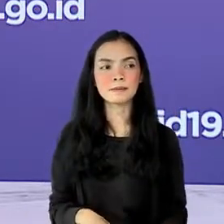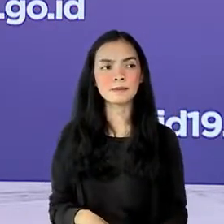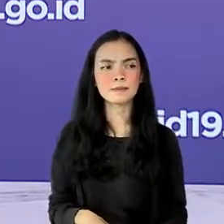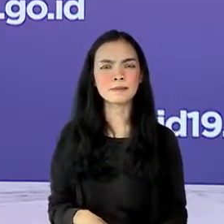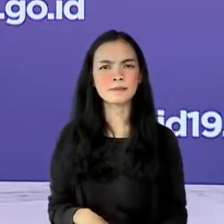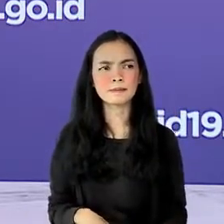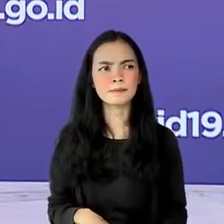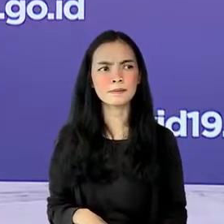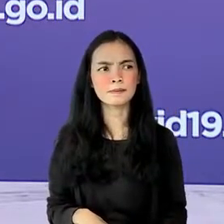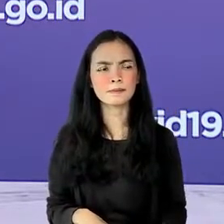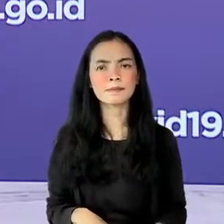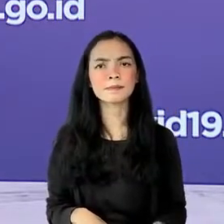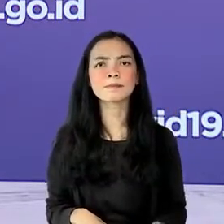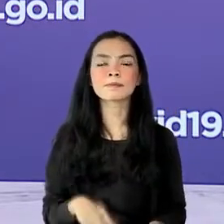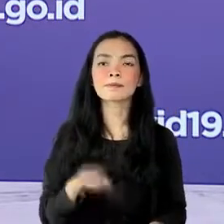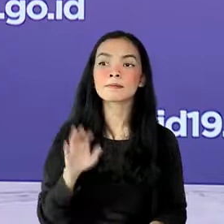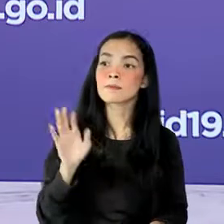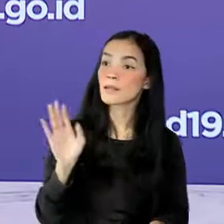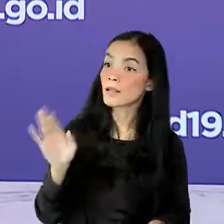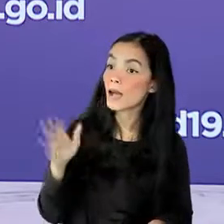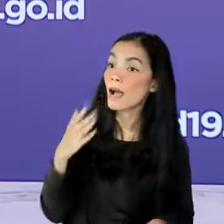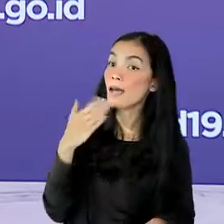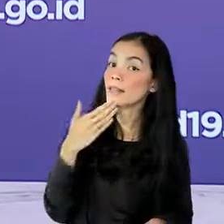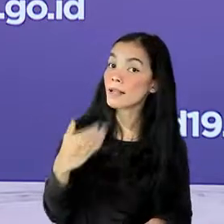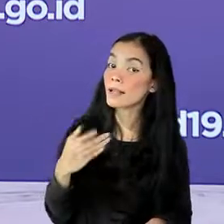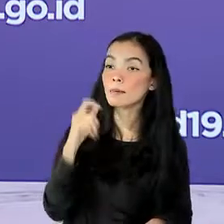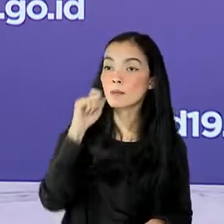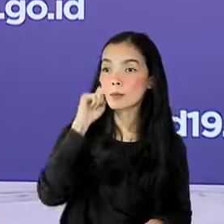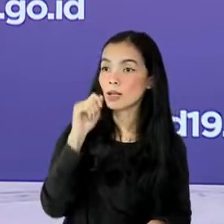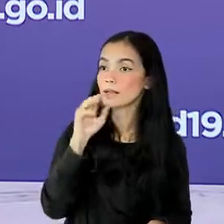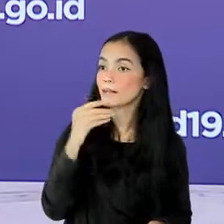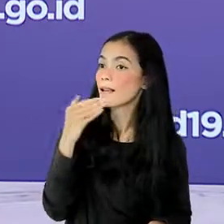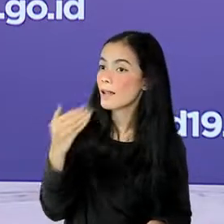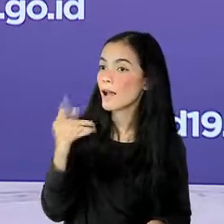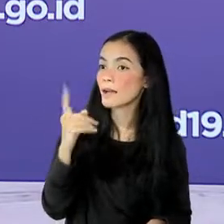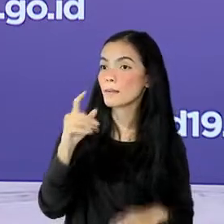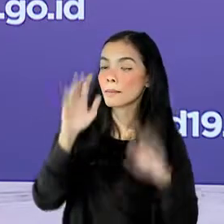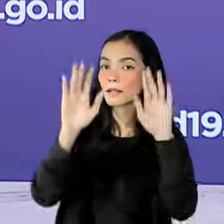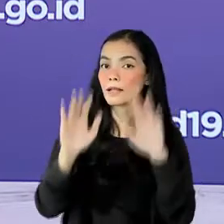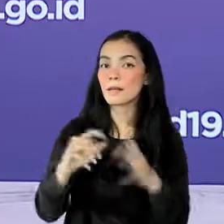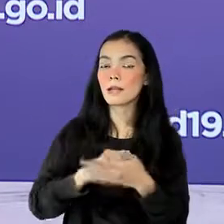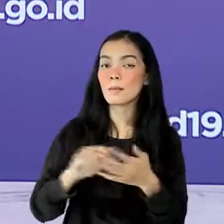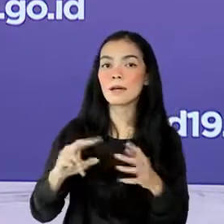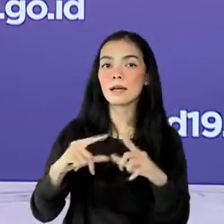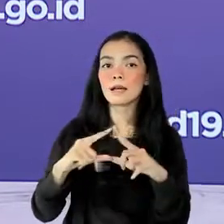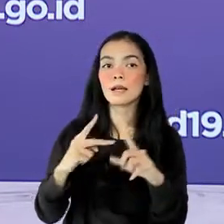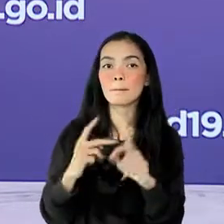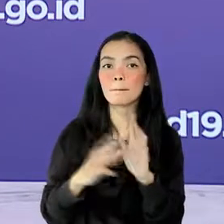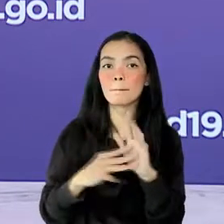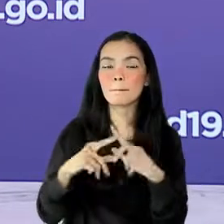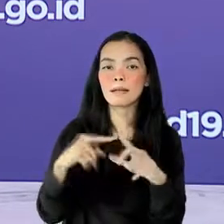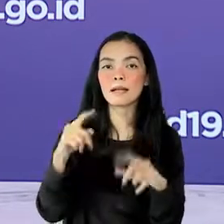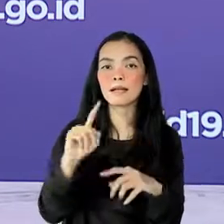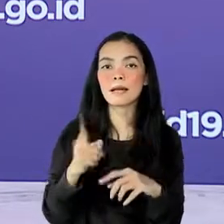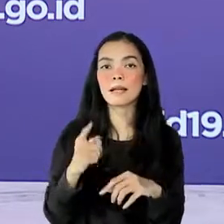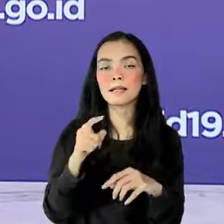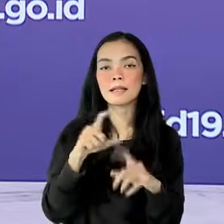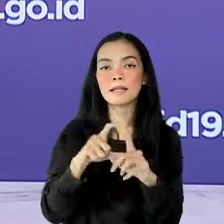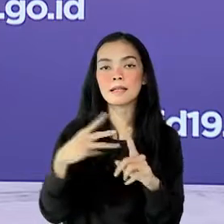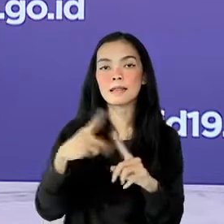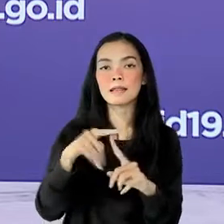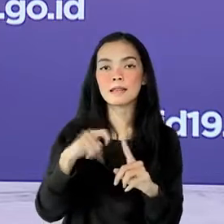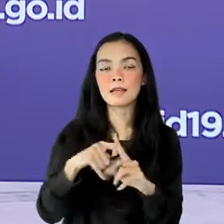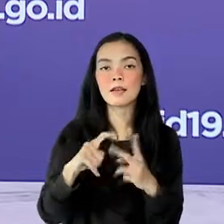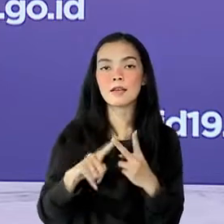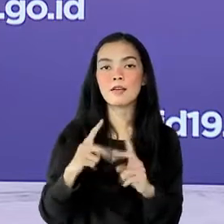ada beberapa pertanyaan dari media yang pertama dari rahmandetik.com fitriakompas